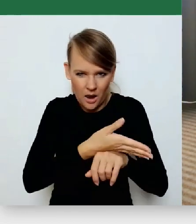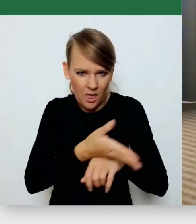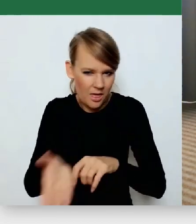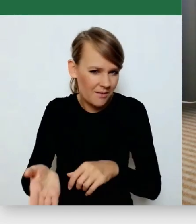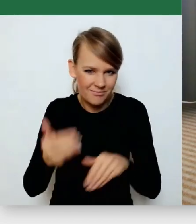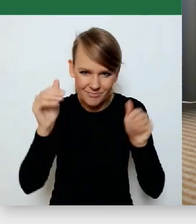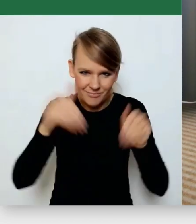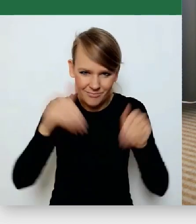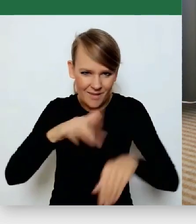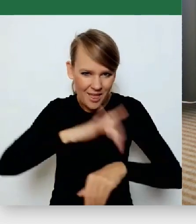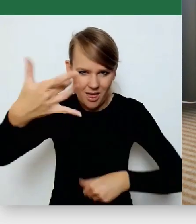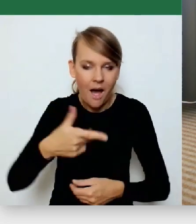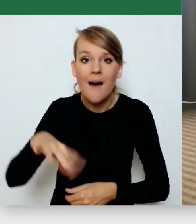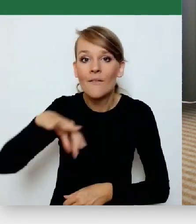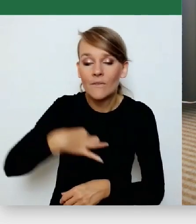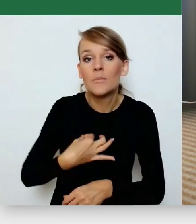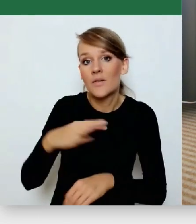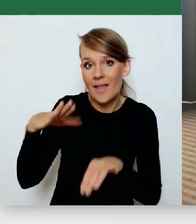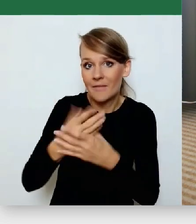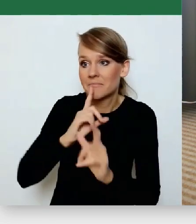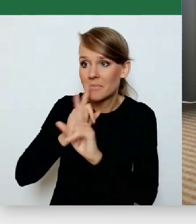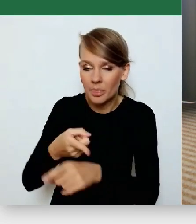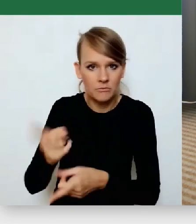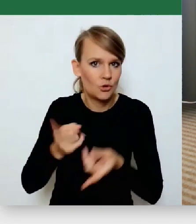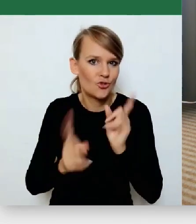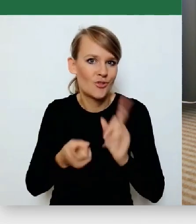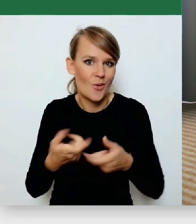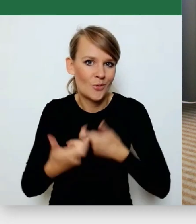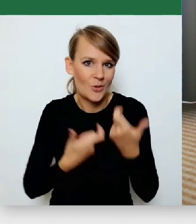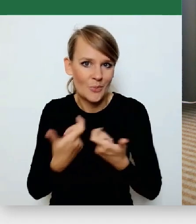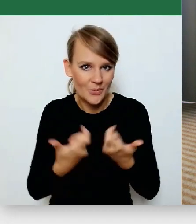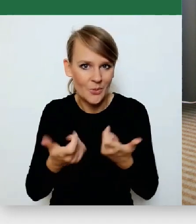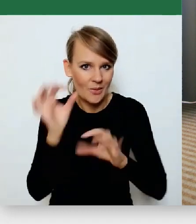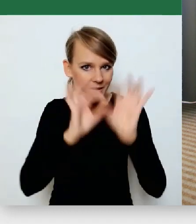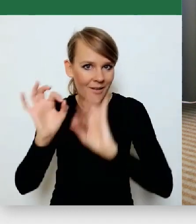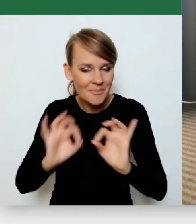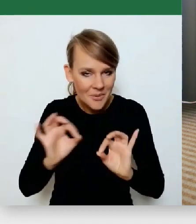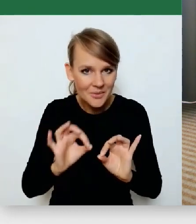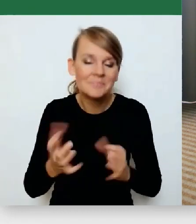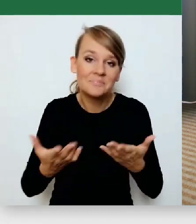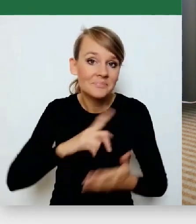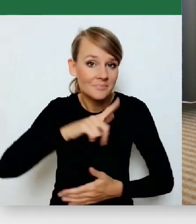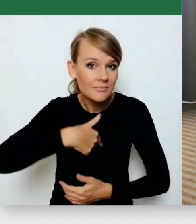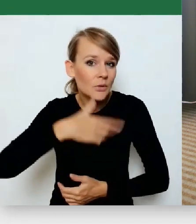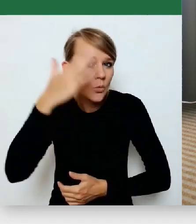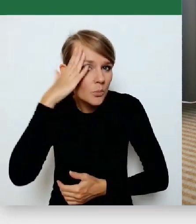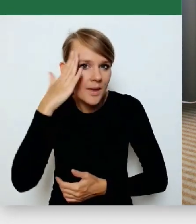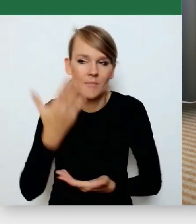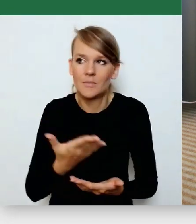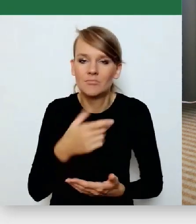Także rzeczywiście umiemy sobie radzić z kryzysem, umiemy też wzbudzić